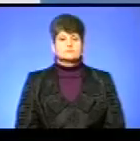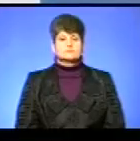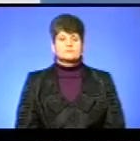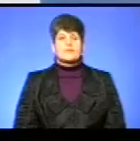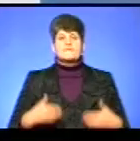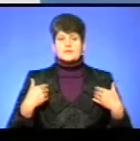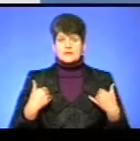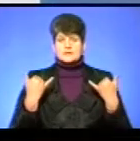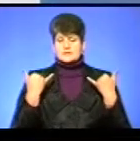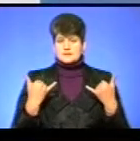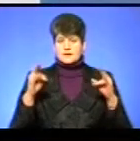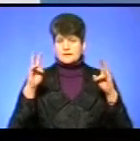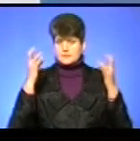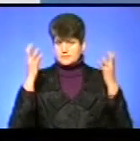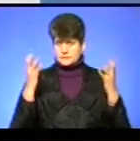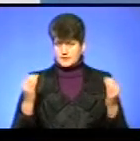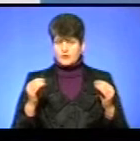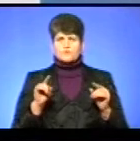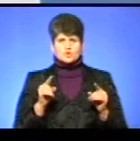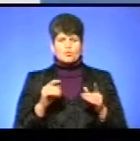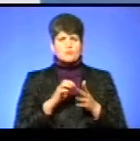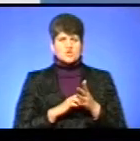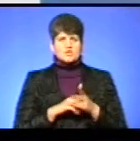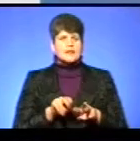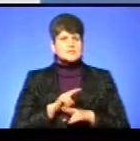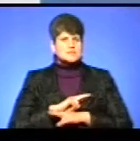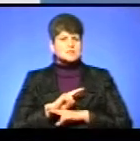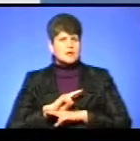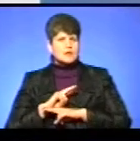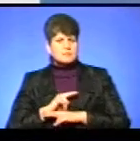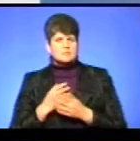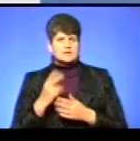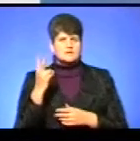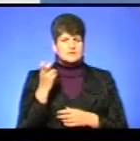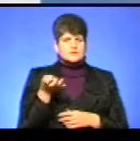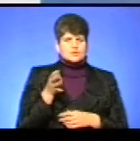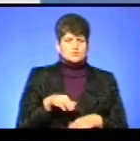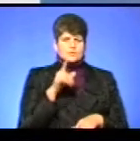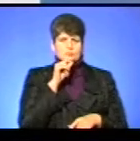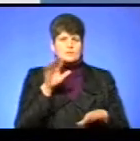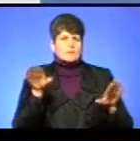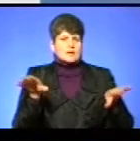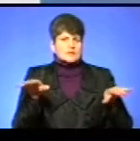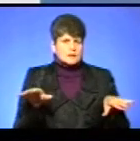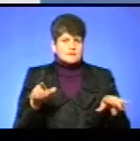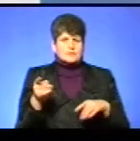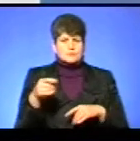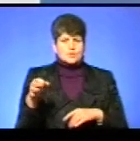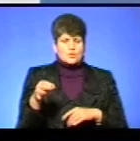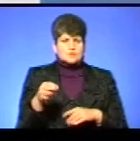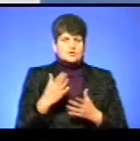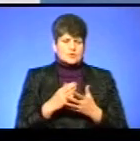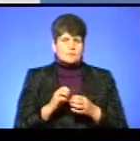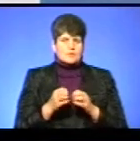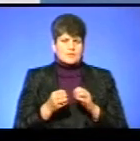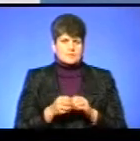Вітаю вас в ефірі програма тема дня. В чому причина загибелі близько двох сотень мартинів на Тернопільському ставі? Та чи є загроза людям? Про